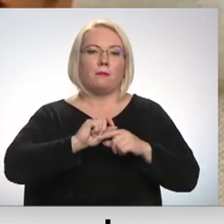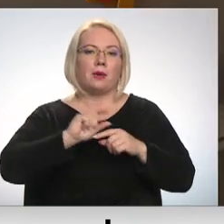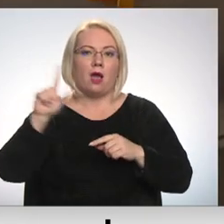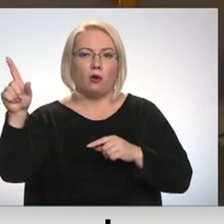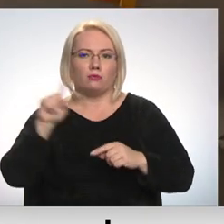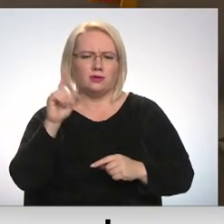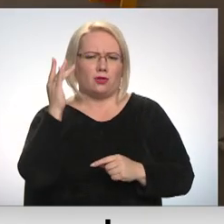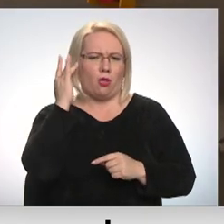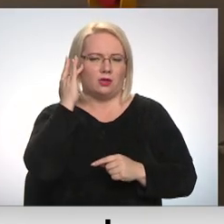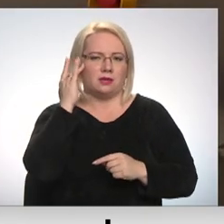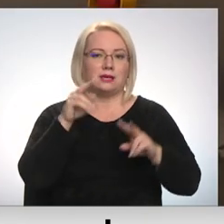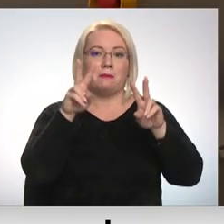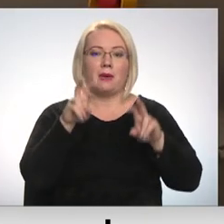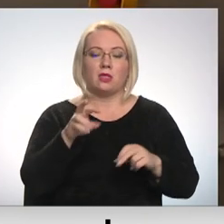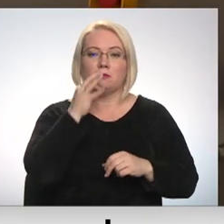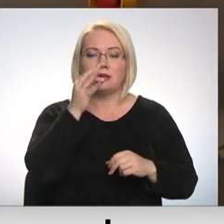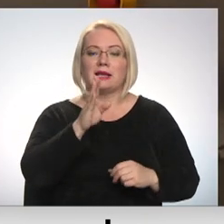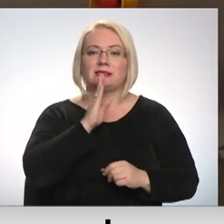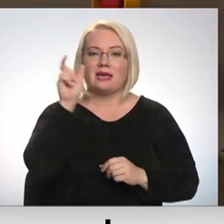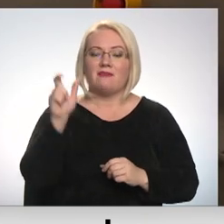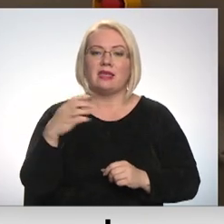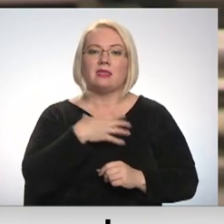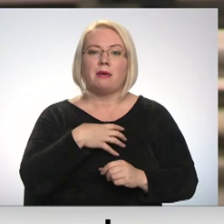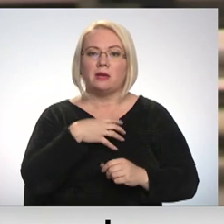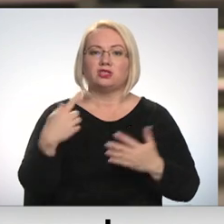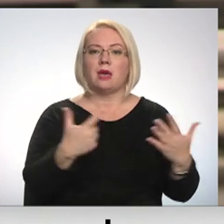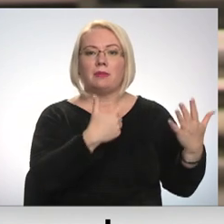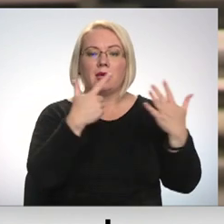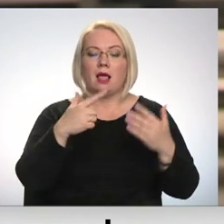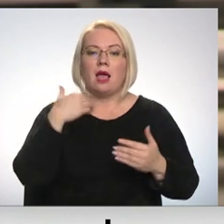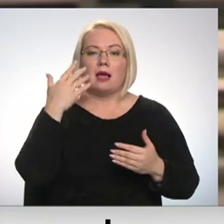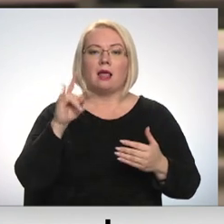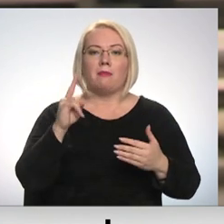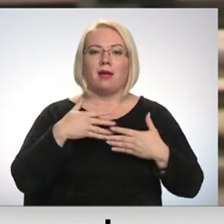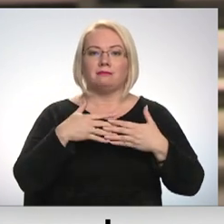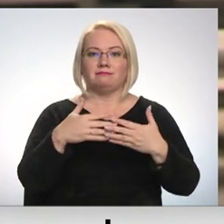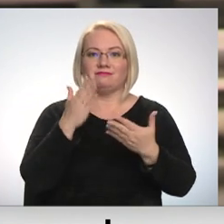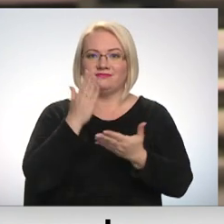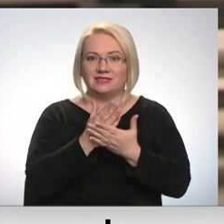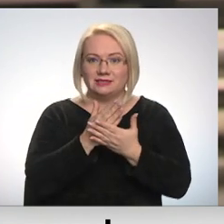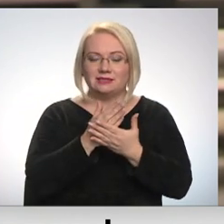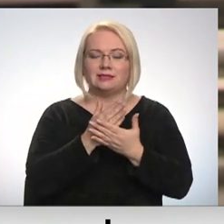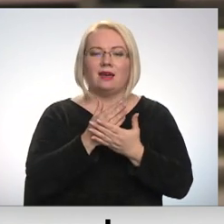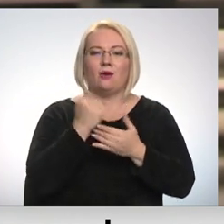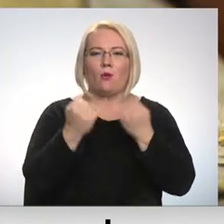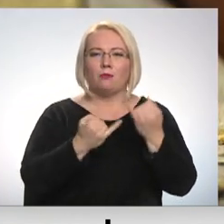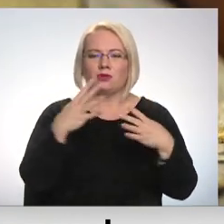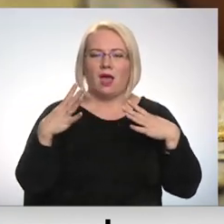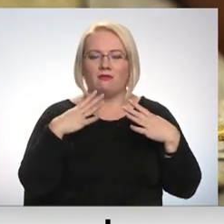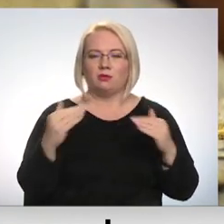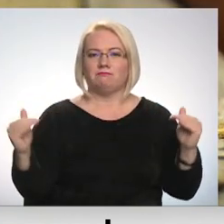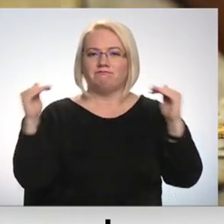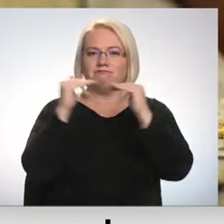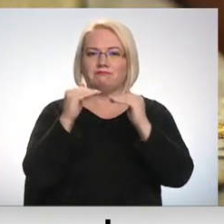loģiski. Pētījumi rāda, ka sievietē nepieciešami septiņi gadi, lai pēc bērnu kopšanas atvaļinājuma sasniegtu līdzvērtīgu līmeni vīrietim,